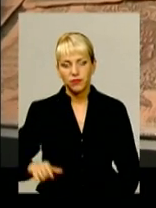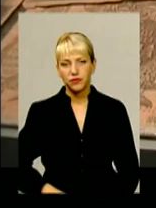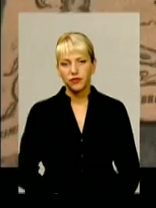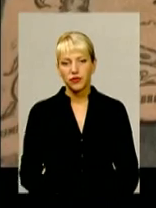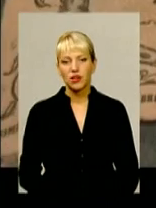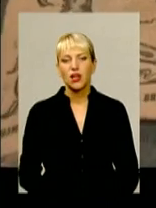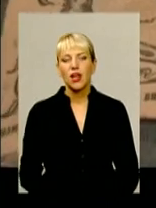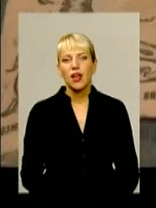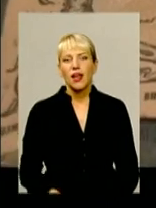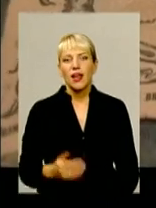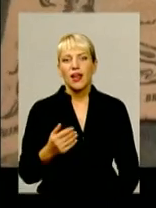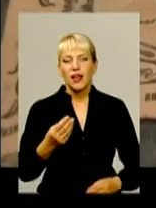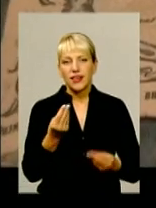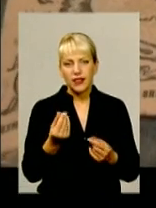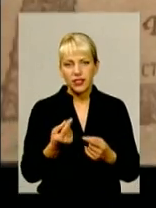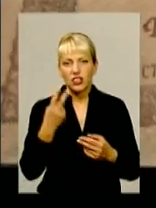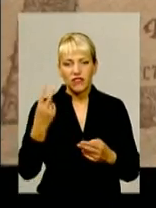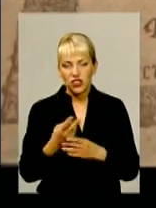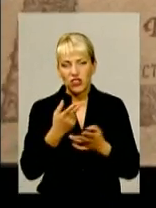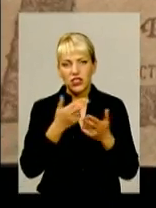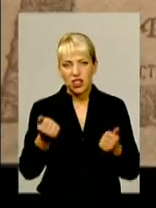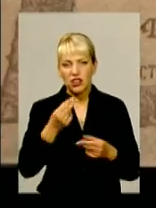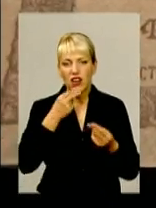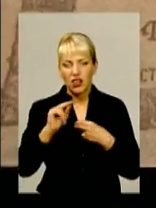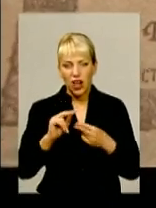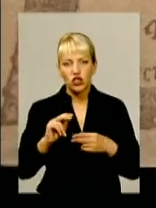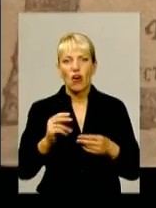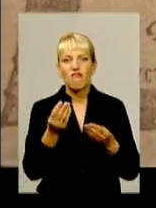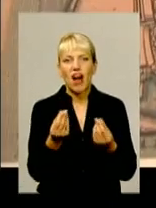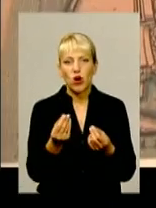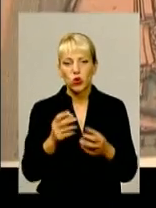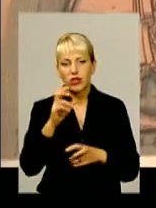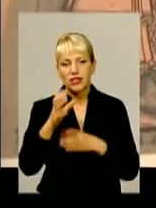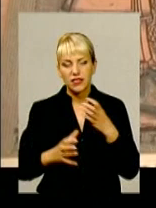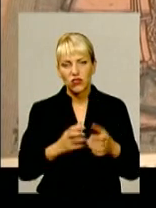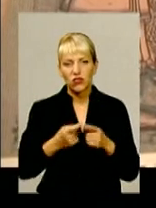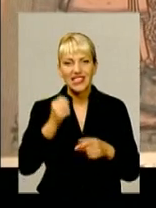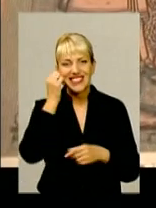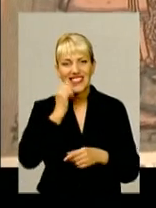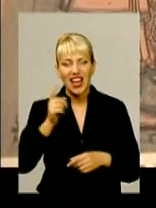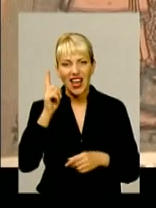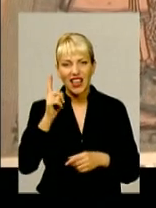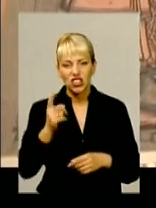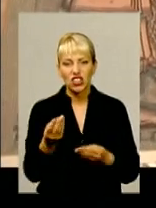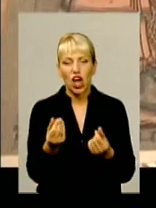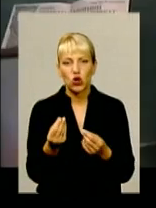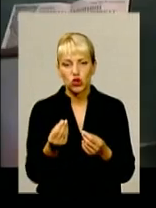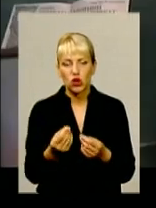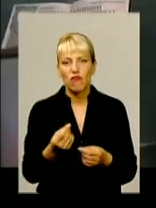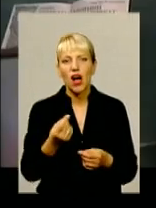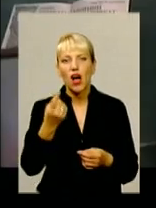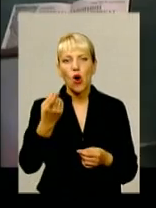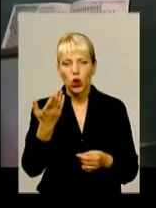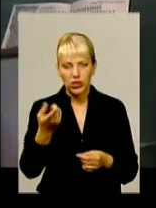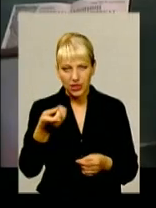Її двічі визнавали найкрасивішою валютою світу. Вона – одна із найстаріших грошових одиниць на планеті, але 2 вересня